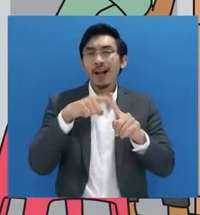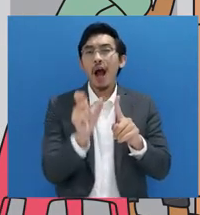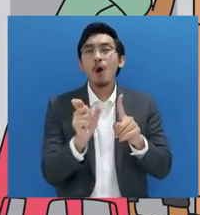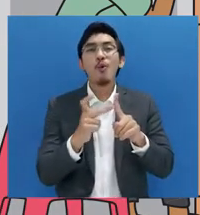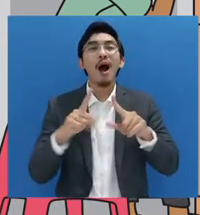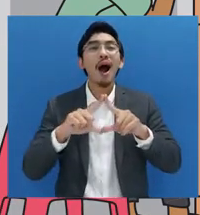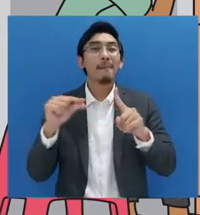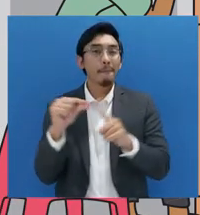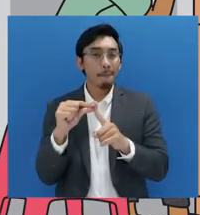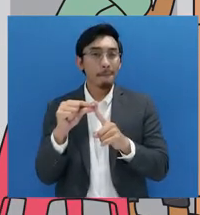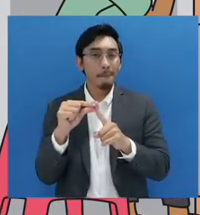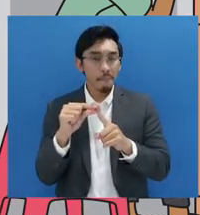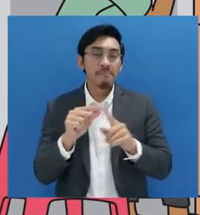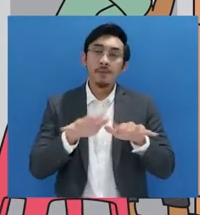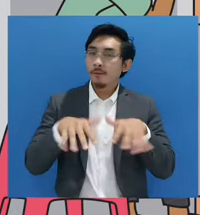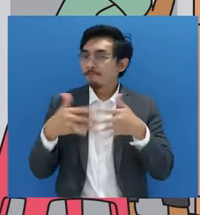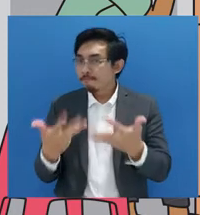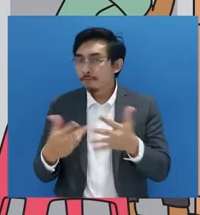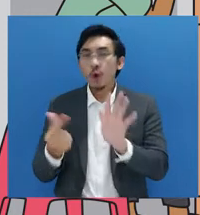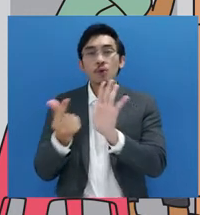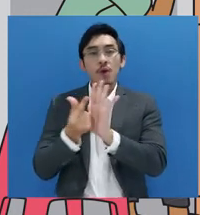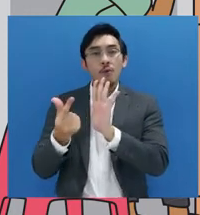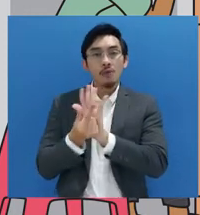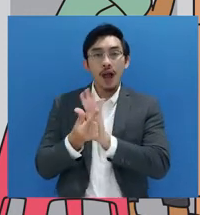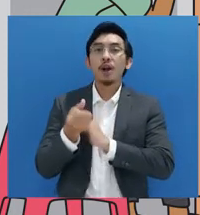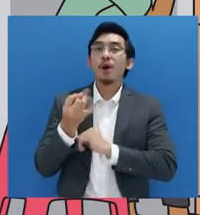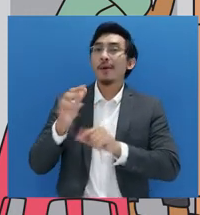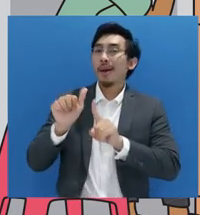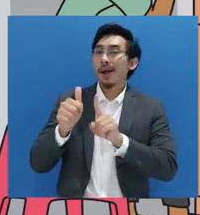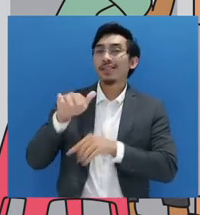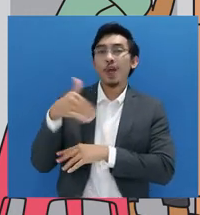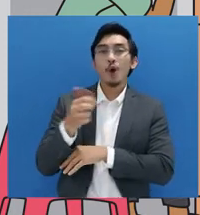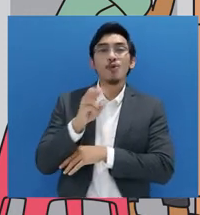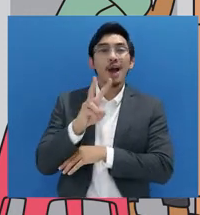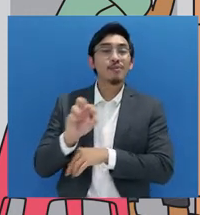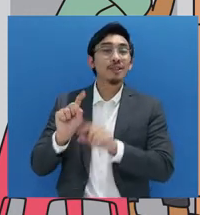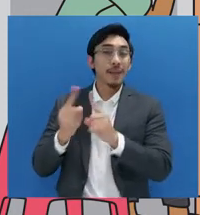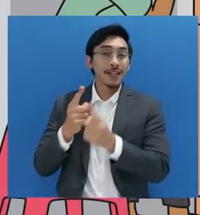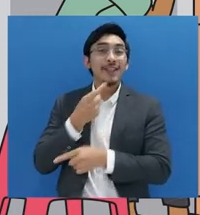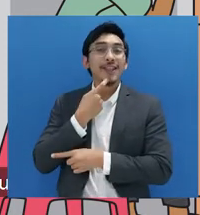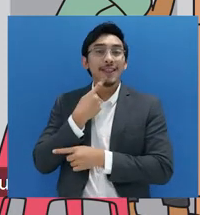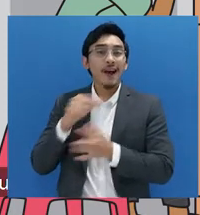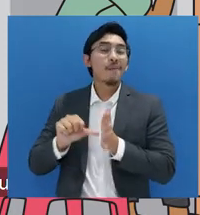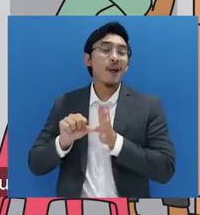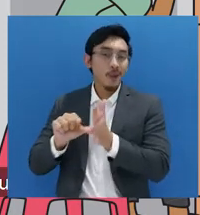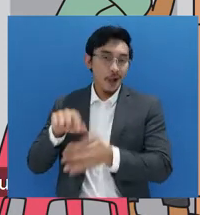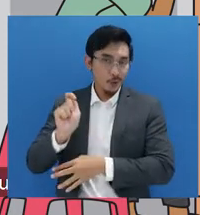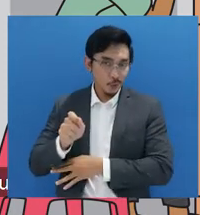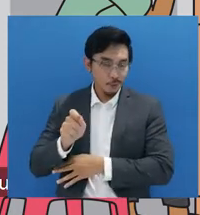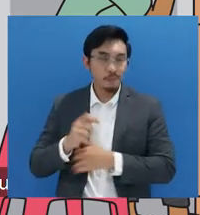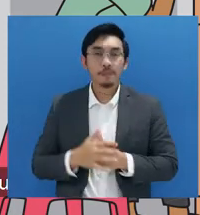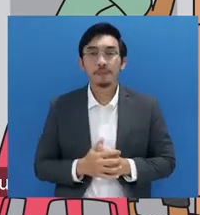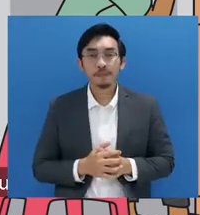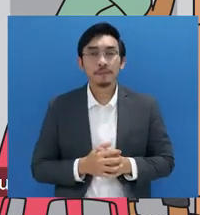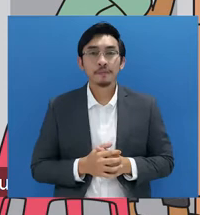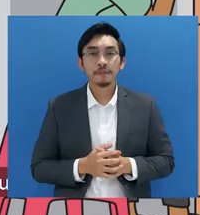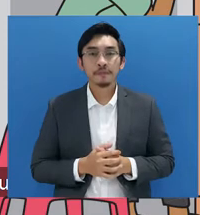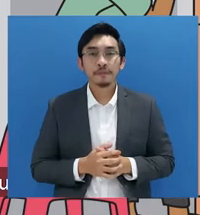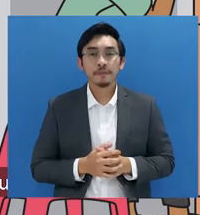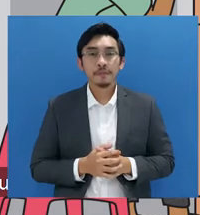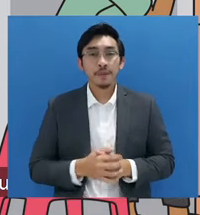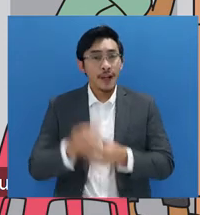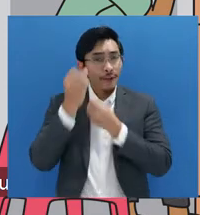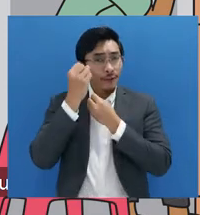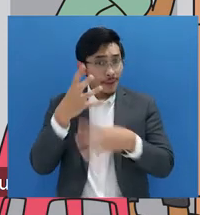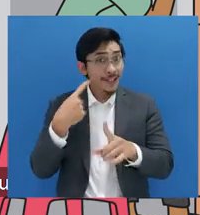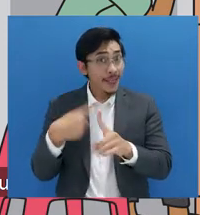dalam Kurung Kuhat maupun Undang-Undang No. 16 tahun 2011 tentang bantuan hukum. Sebagai informasi, akses